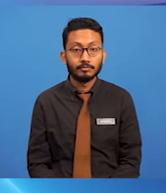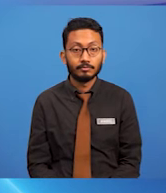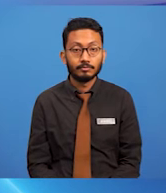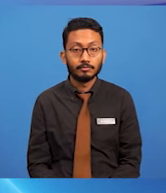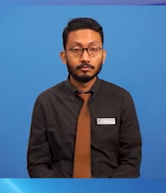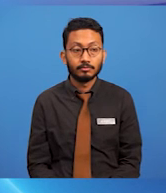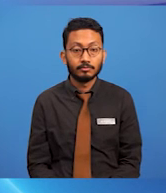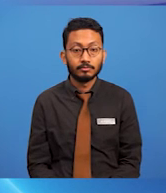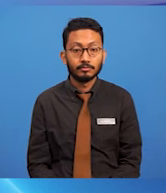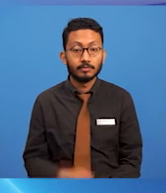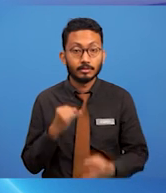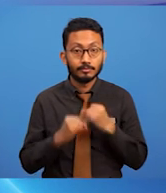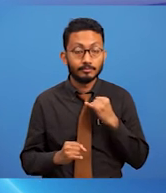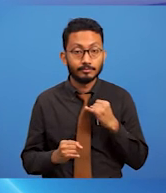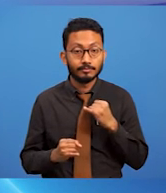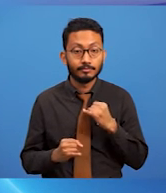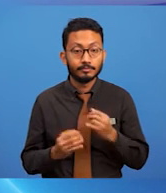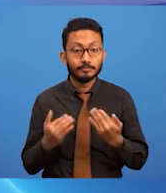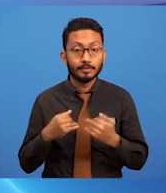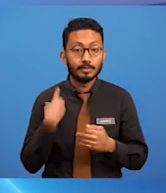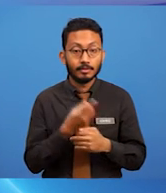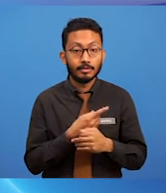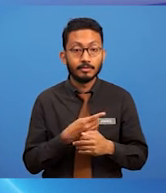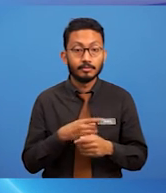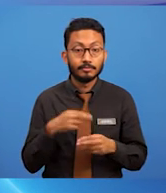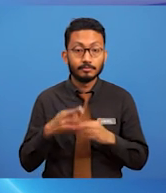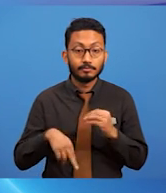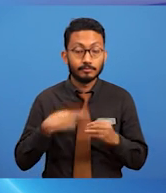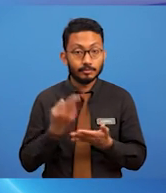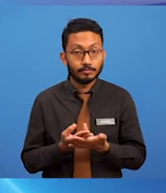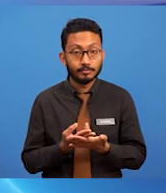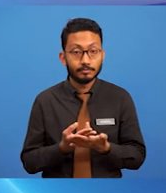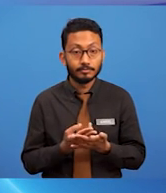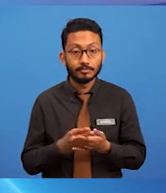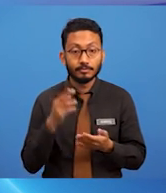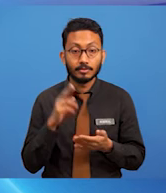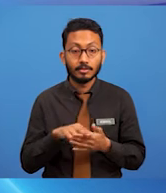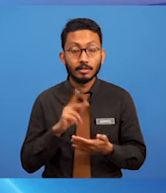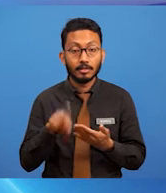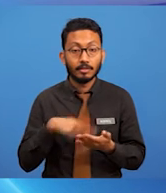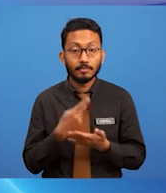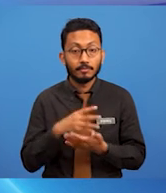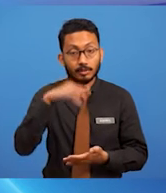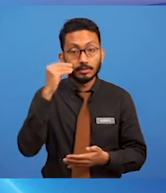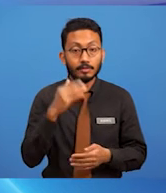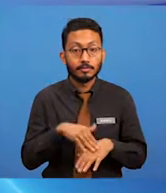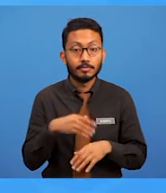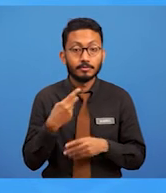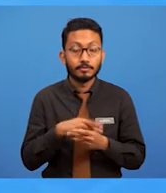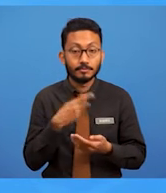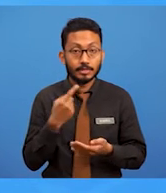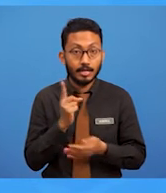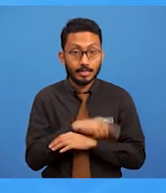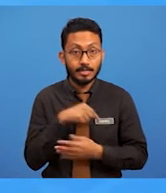akhir sekali, mari kita rumuskan apakah pembelajaran kita pada kali ini.